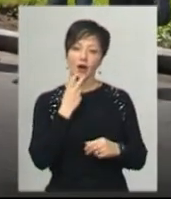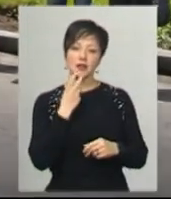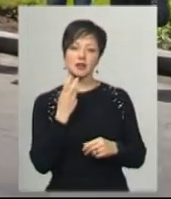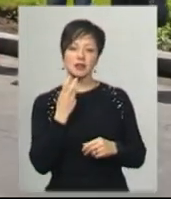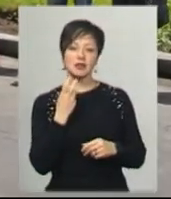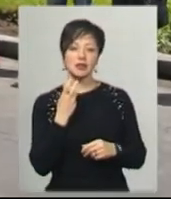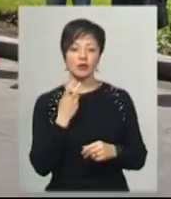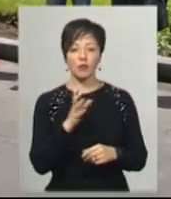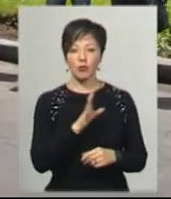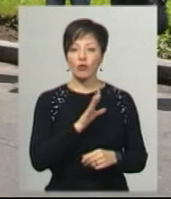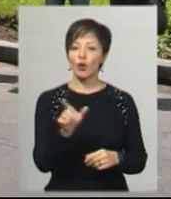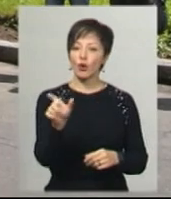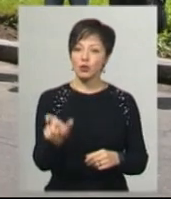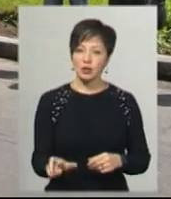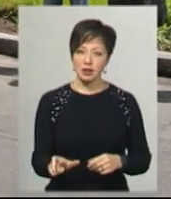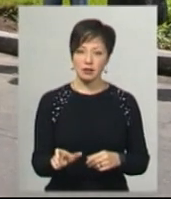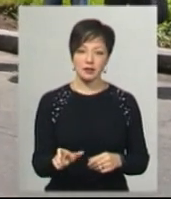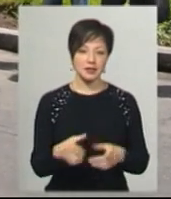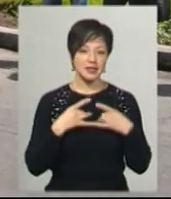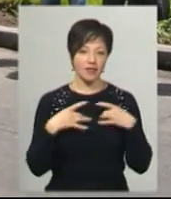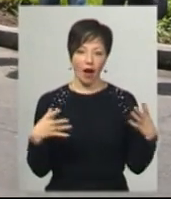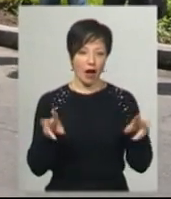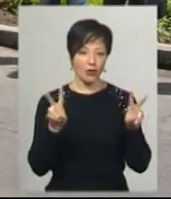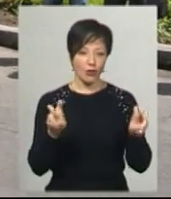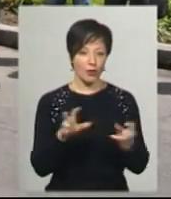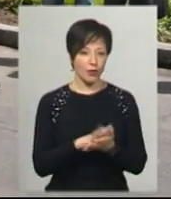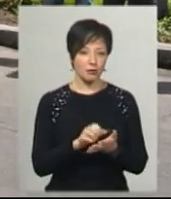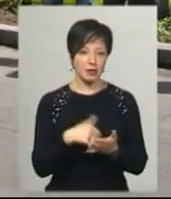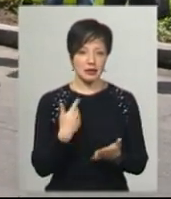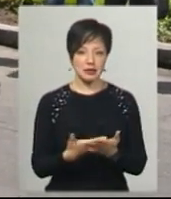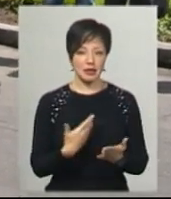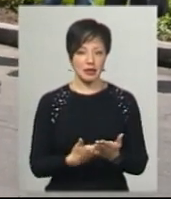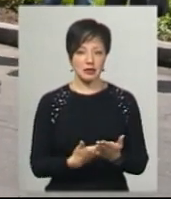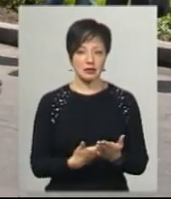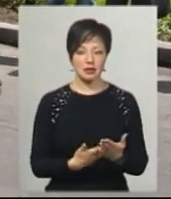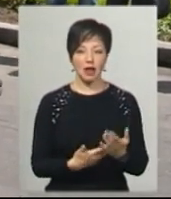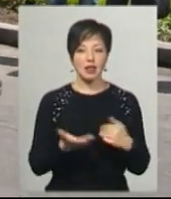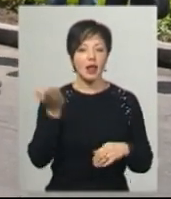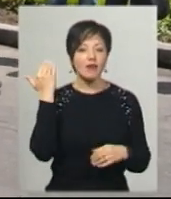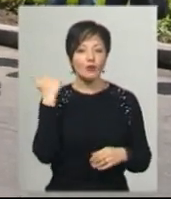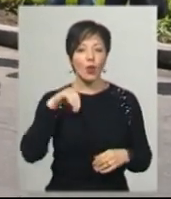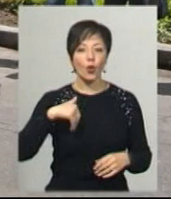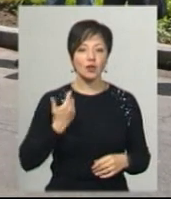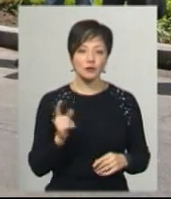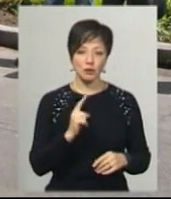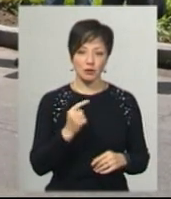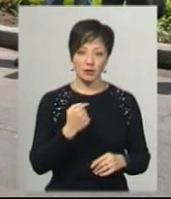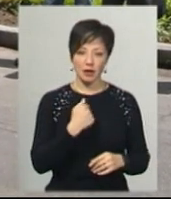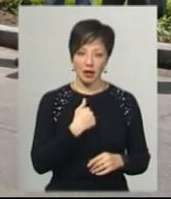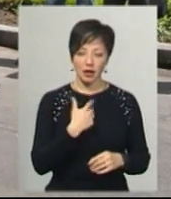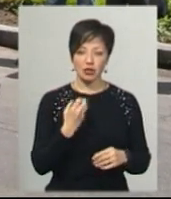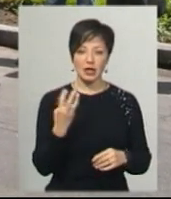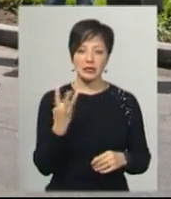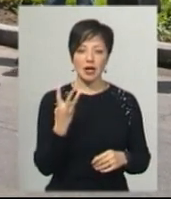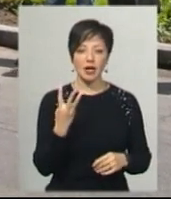Він був людина, свято мені здається. І колись давно він навіть хотів, щоб я ще з